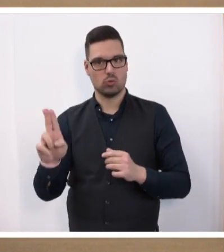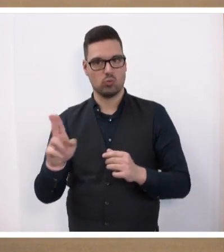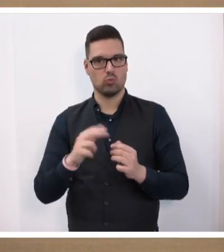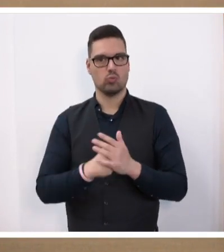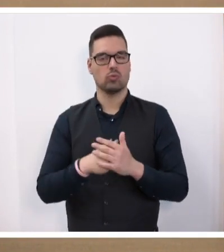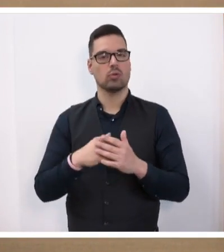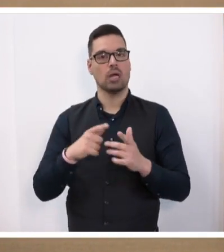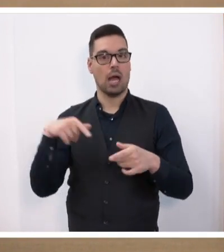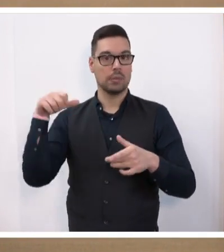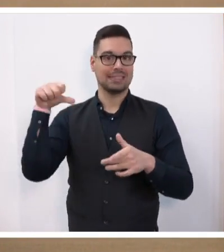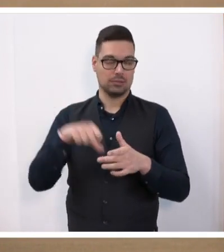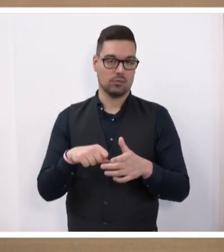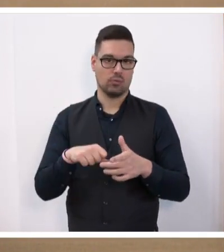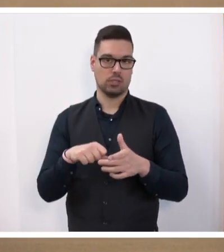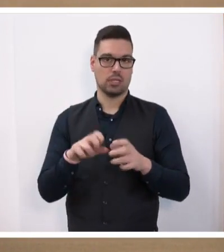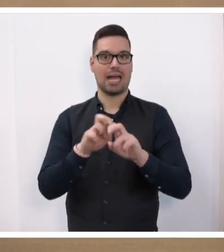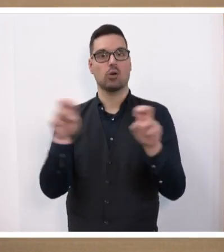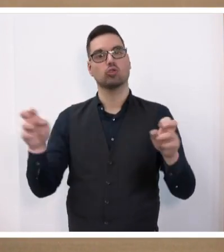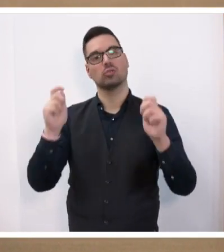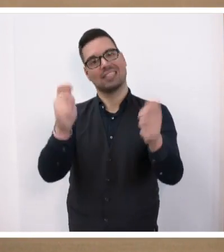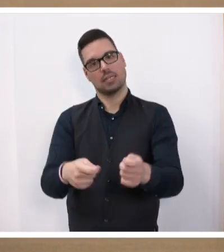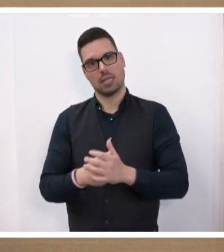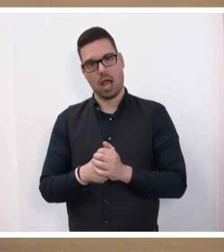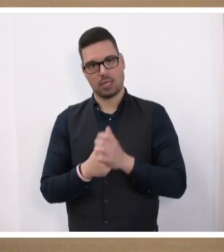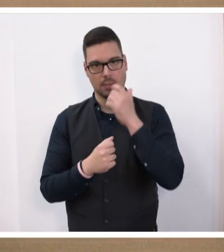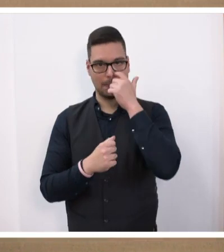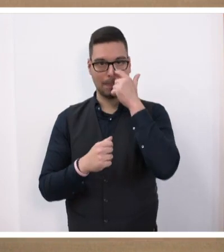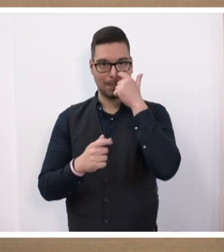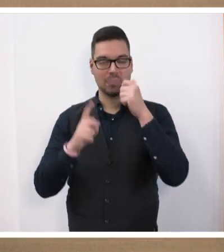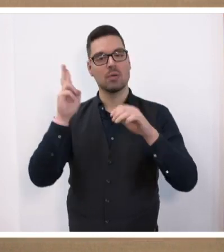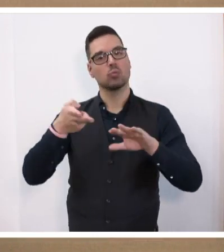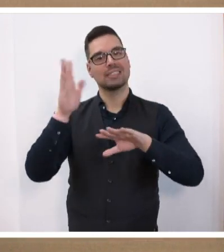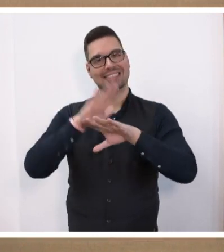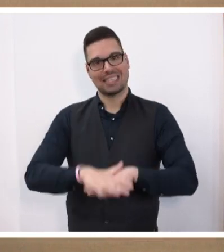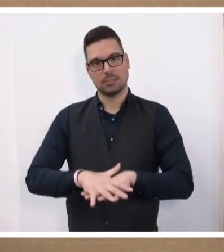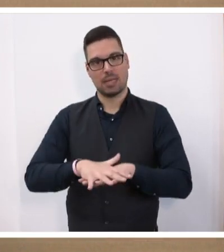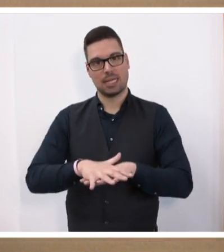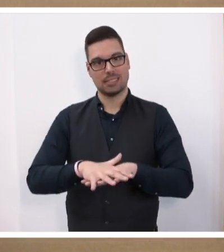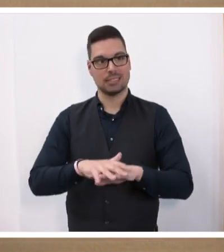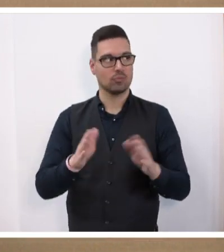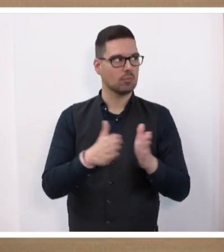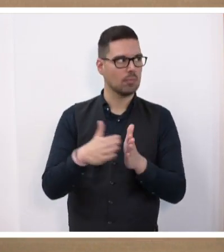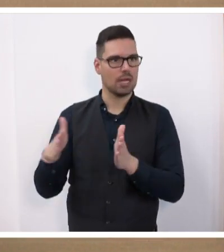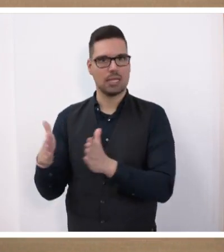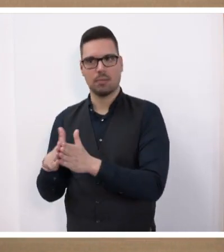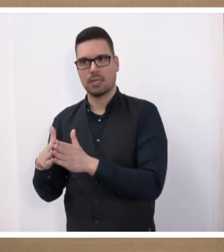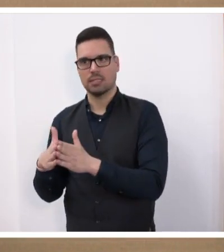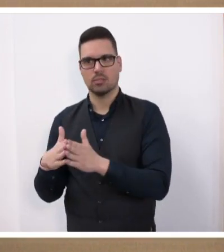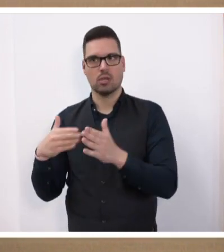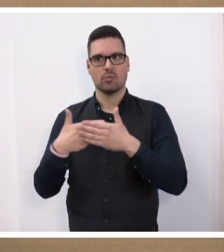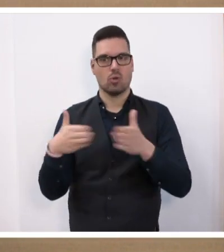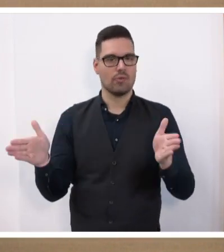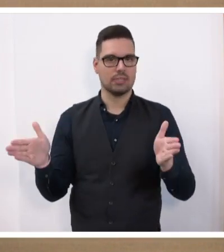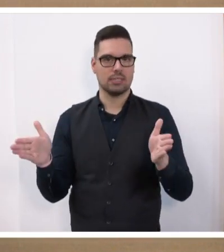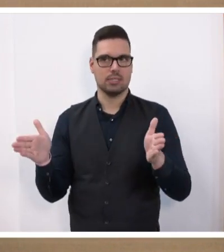sofort wöchentlich eine Sitzung des Ausschusses beantragen. Das muss transparent gemacht werden gegenüber dem Parlament, aber gegenüber der Öffentlichkeit.